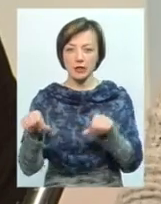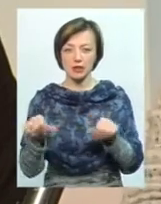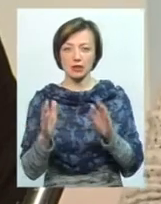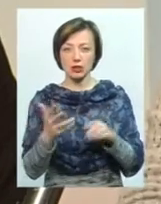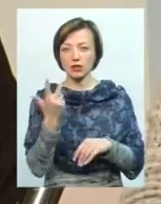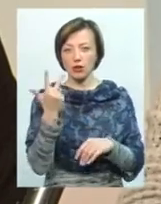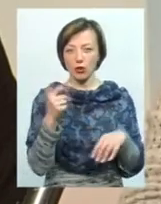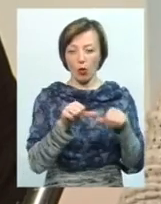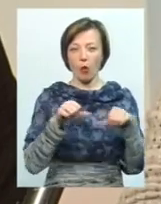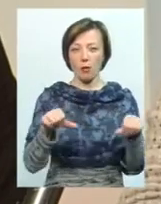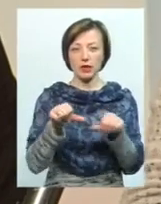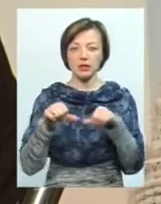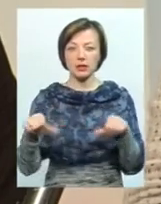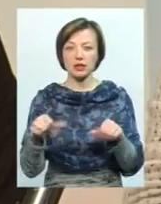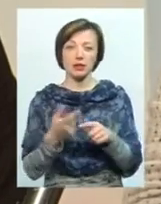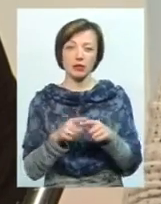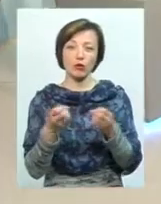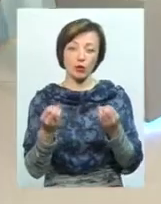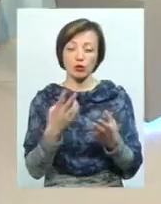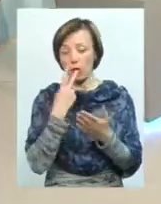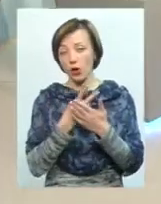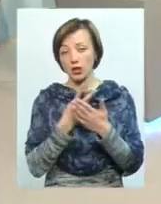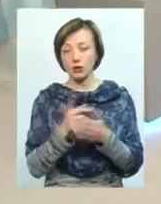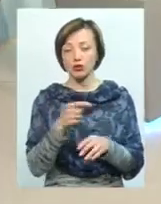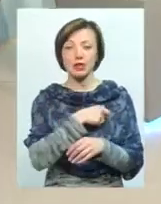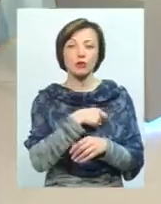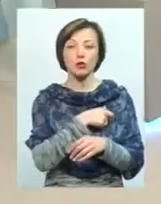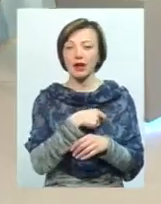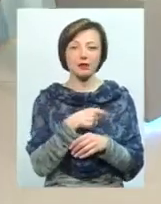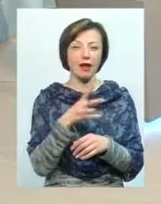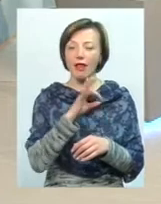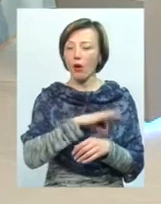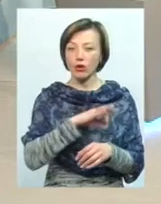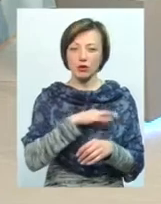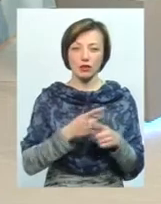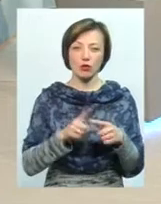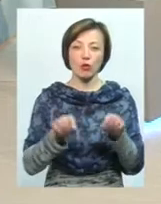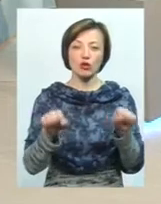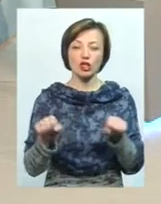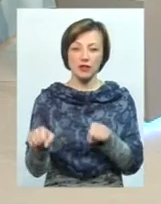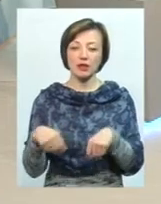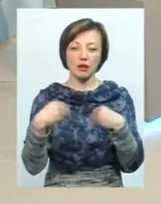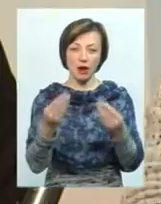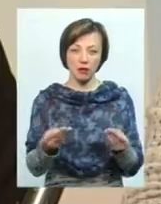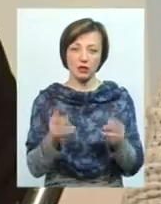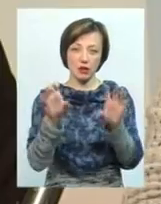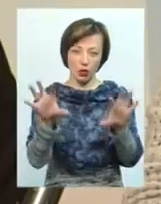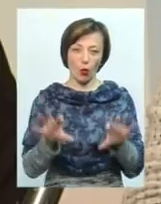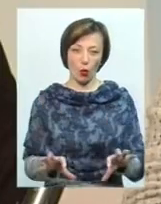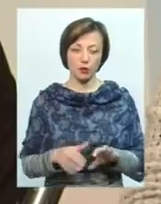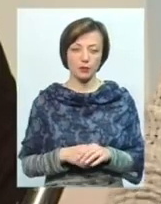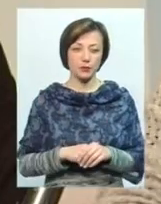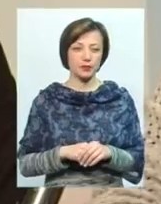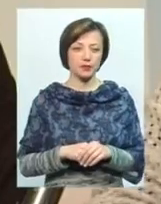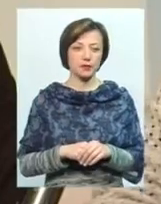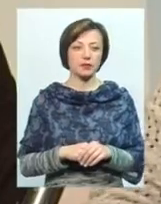трьох комісій були пропозиції. Це просто показник того, що депутати не користуються тою можливістю, яка їм надана за законодавство. У